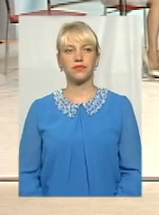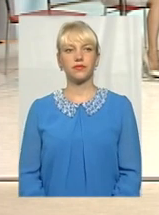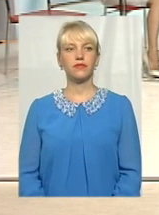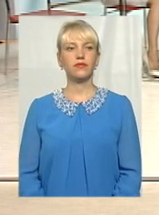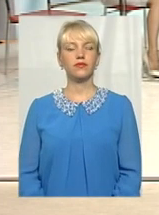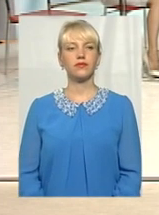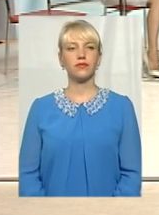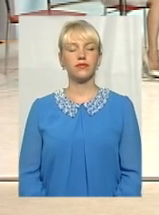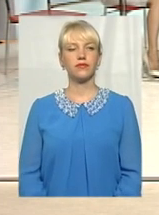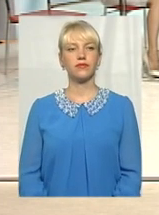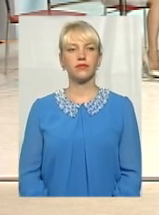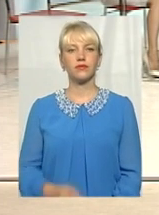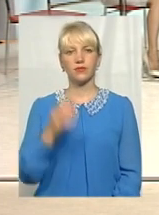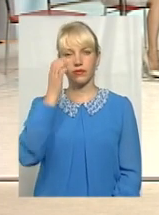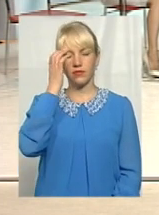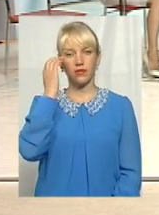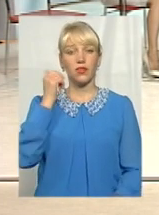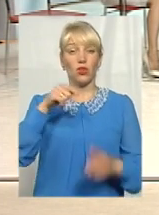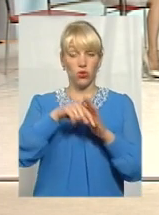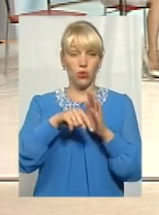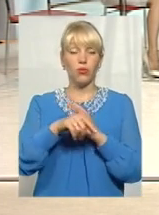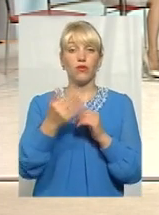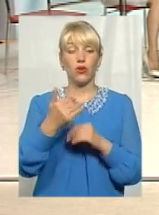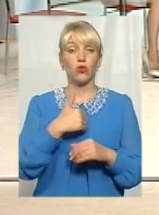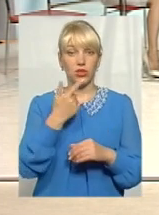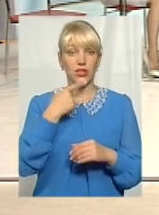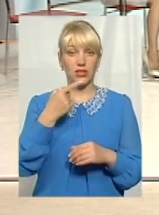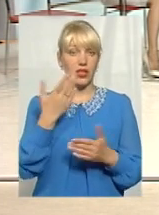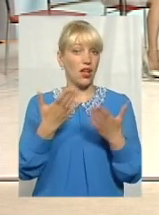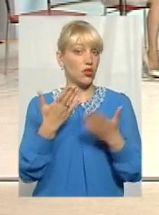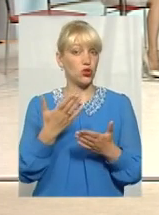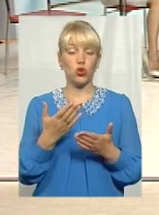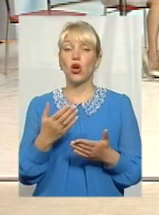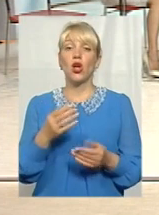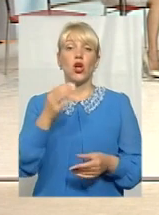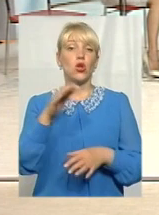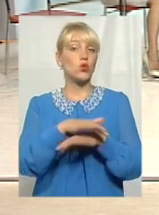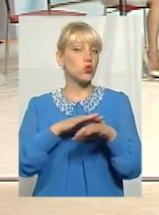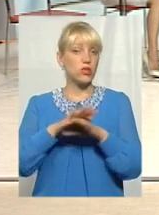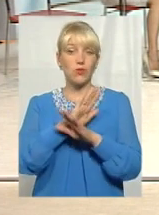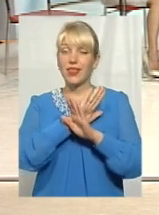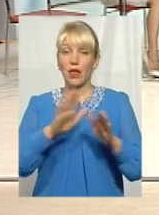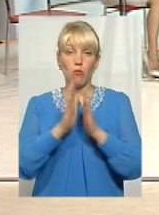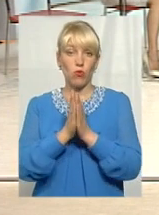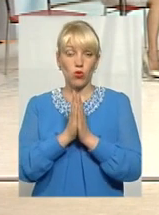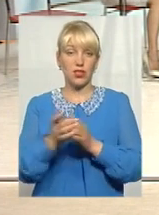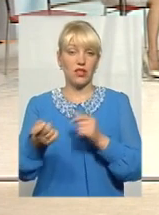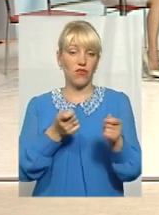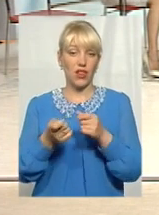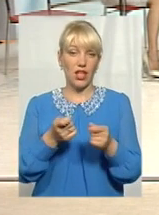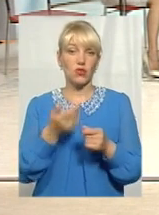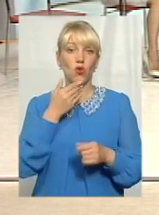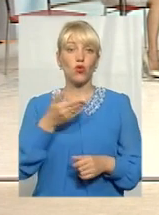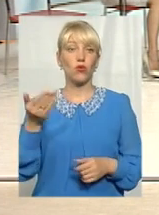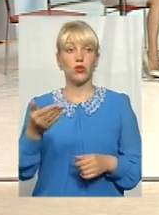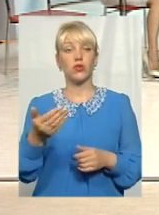Тобто, ви хочете сказати про те, що якщо суспільство не просить владу коментувати свої дії, то ми можемо їх і не